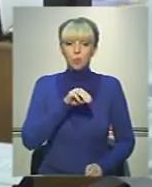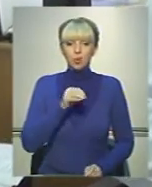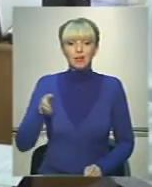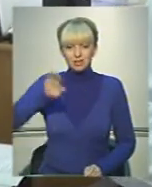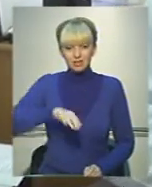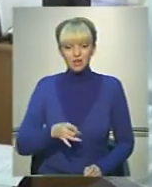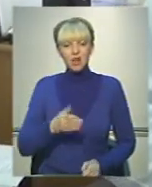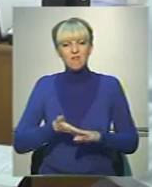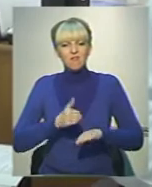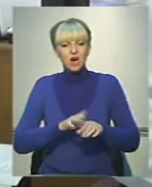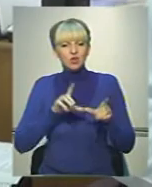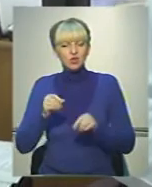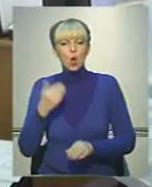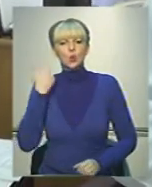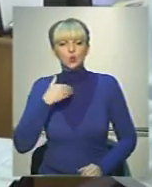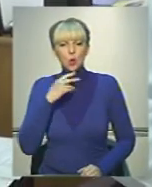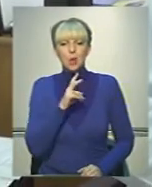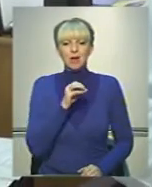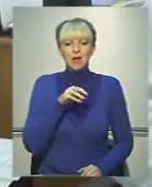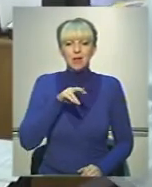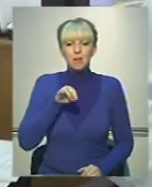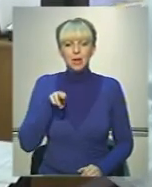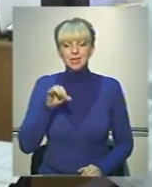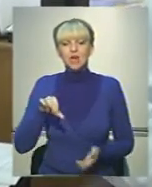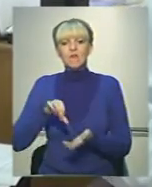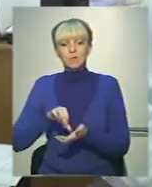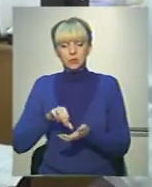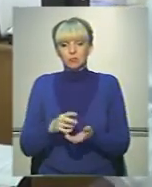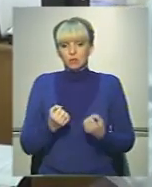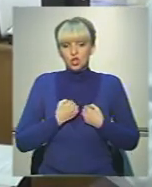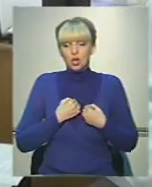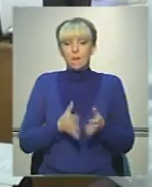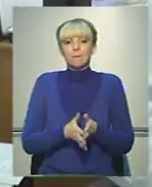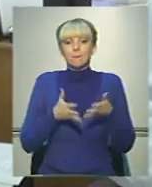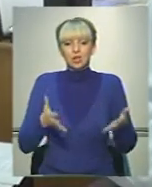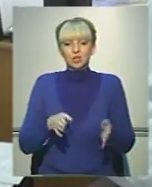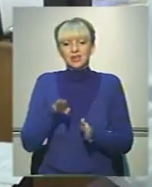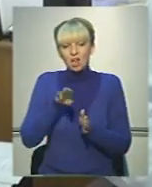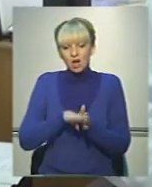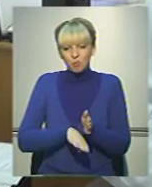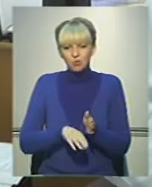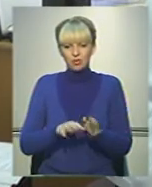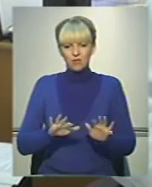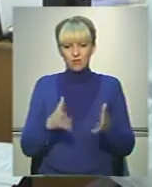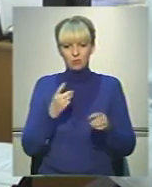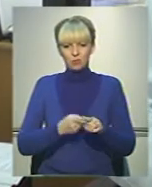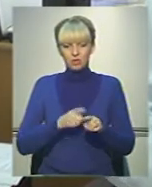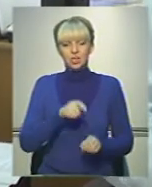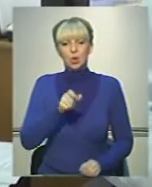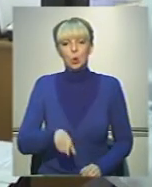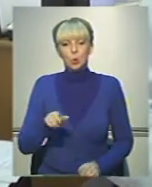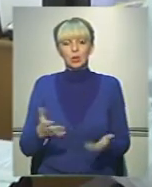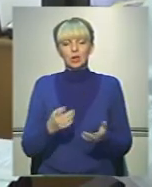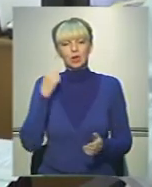гірські райони, важко добратися, сокиряни, кельмінці, вижниця. На жаль, більшість запущені з занедбаних випадків – це люди,